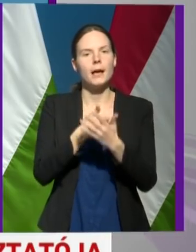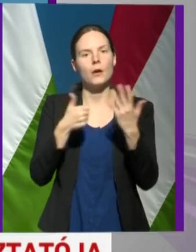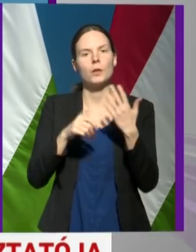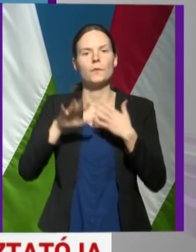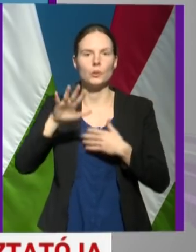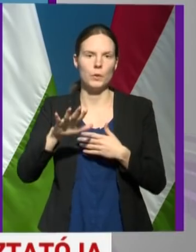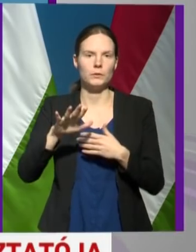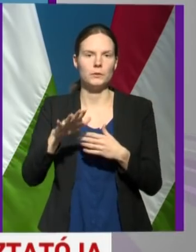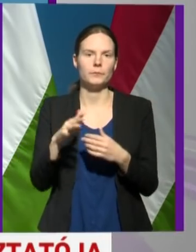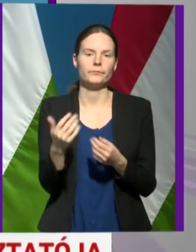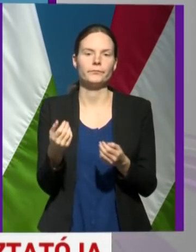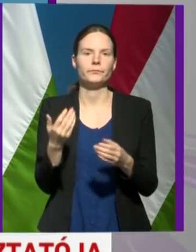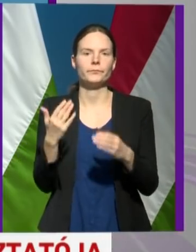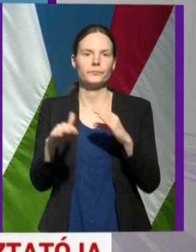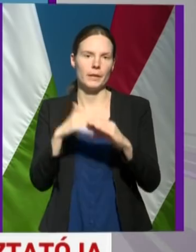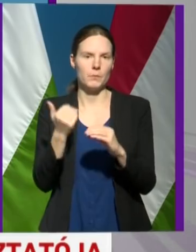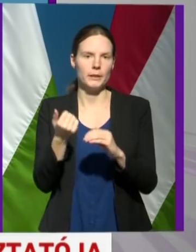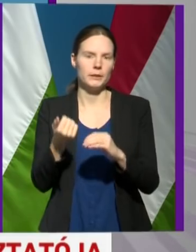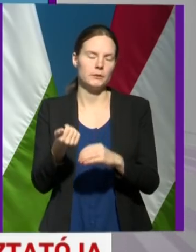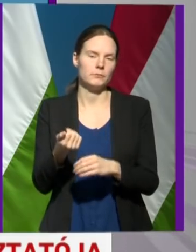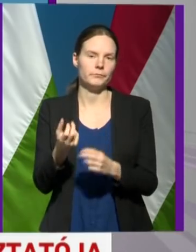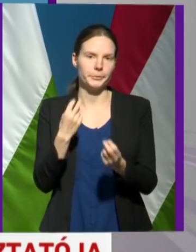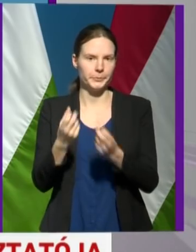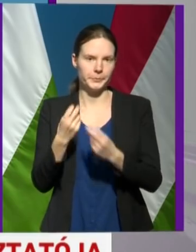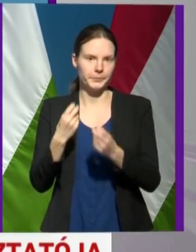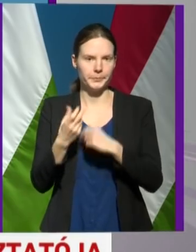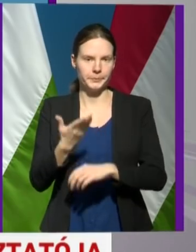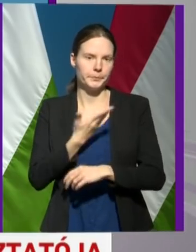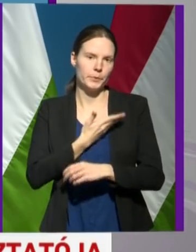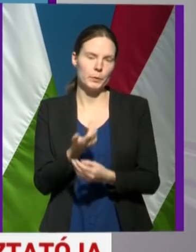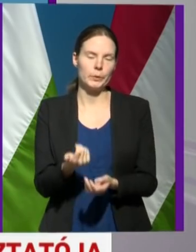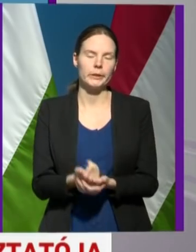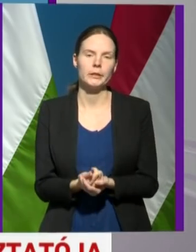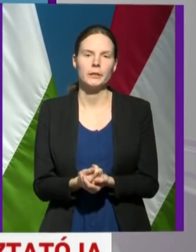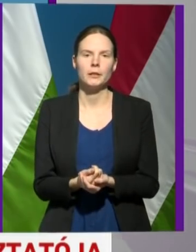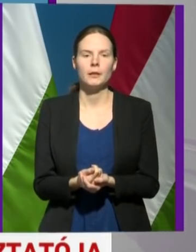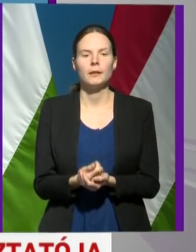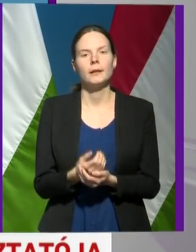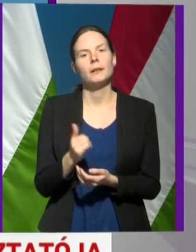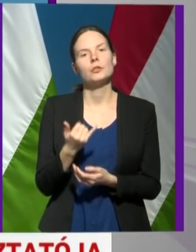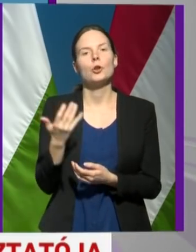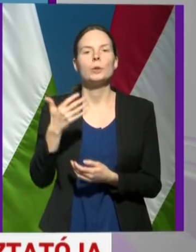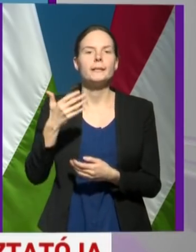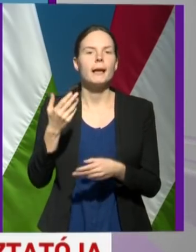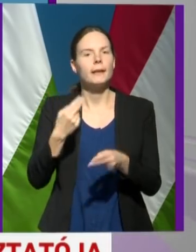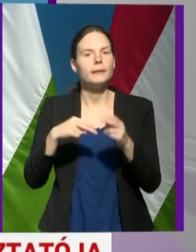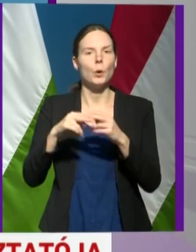elektronikus levél érkezett hozzánk, és 5000-nél több